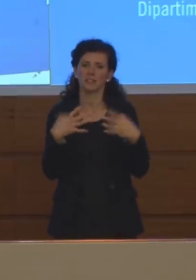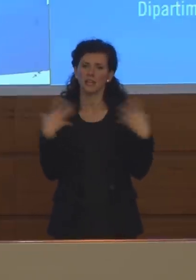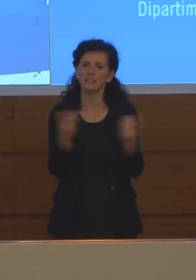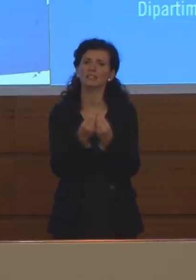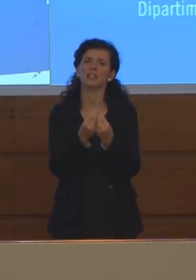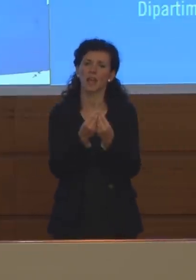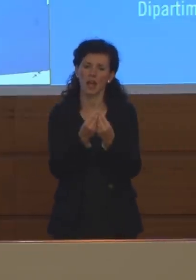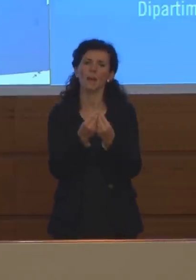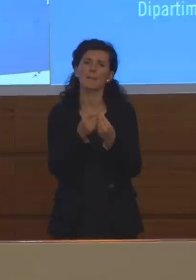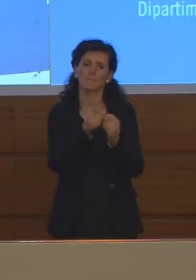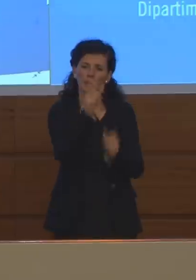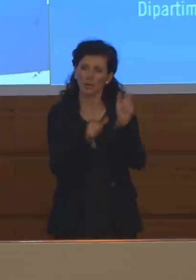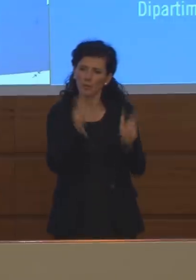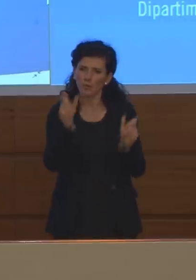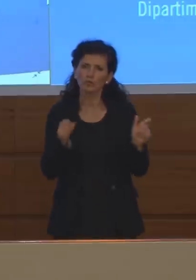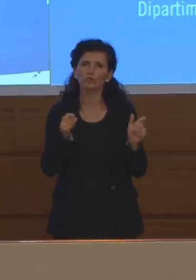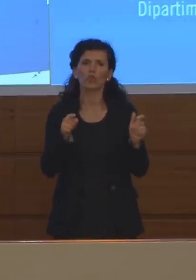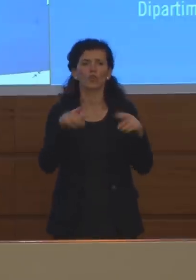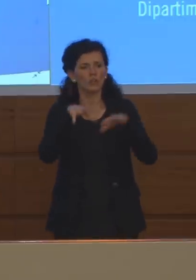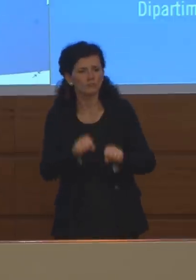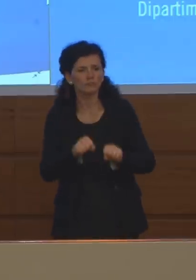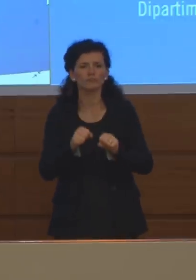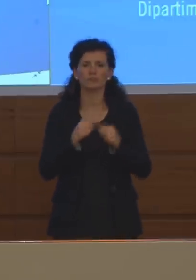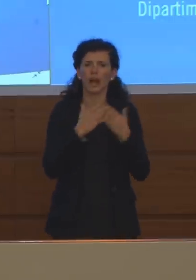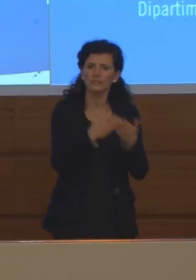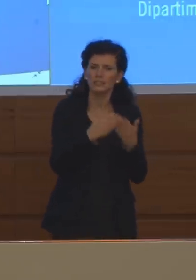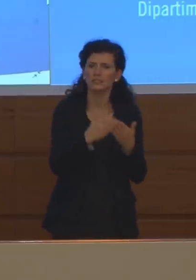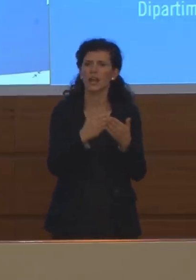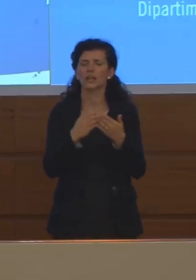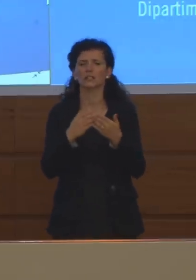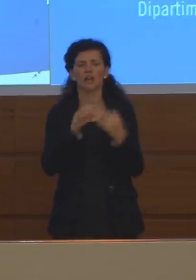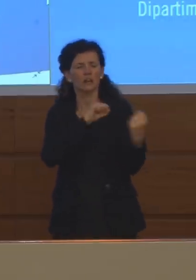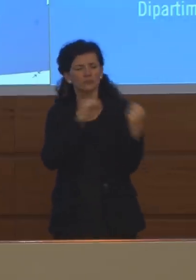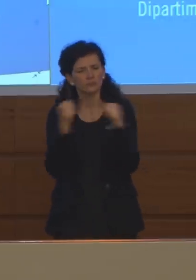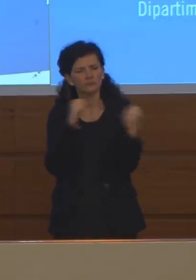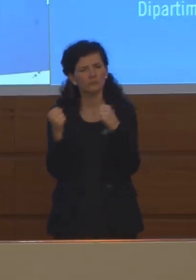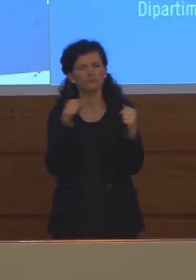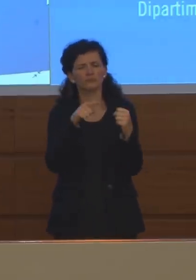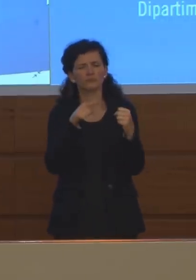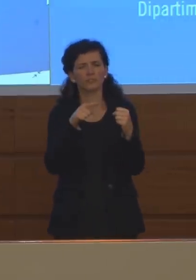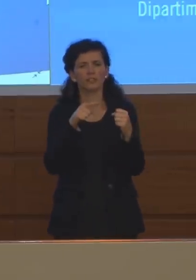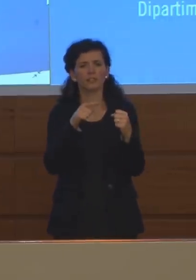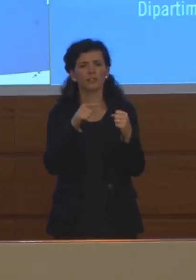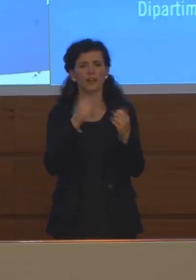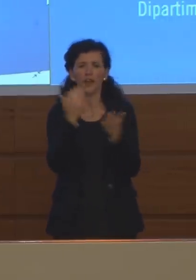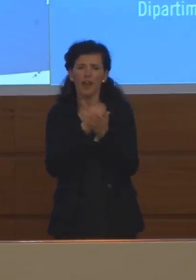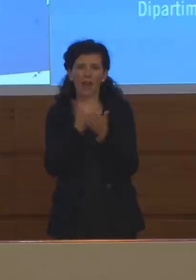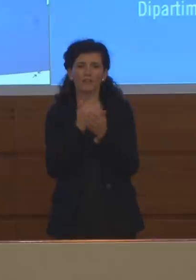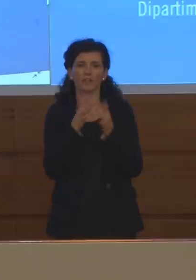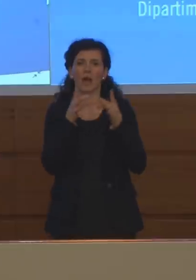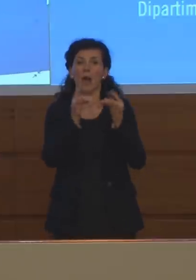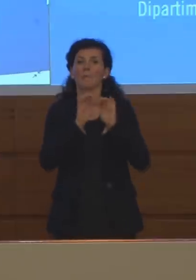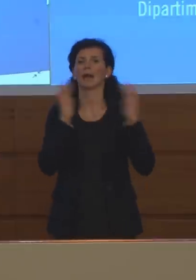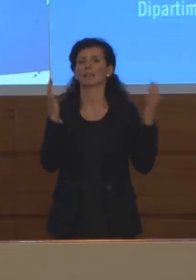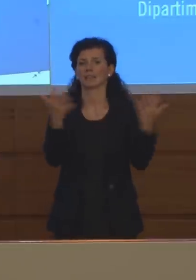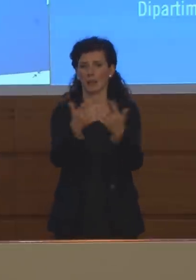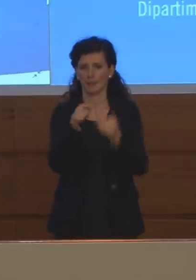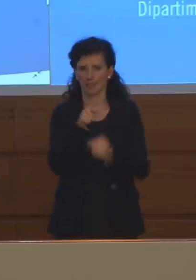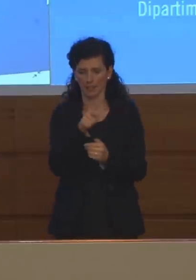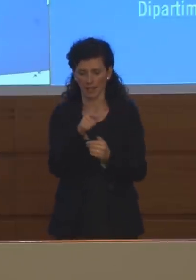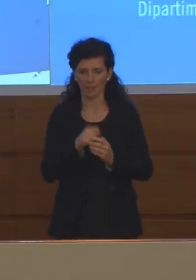tutti coloro i quali sono impegnati per combattere e contrastare questa pandemia. Quindi